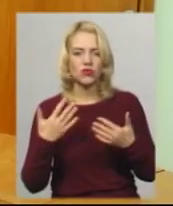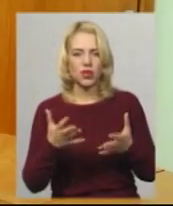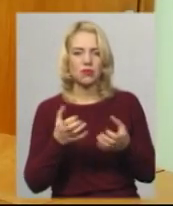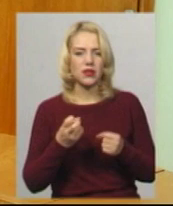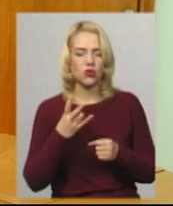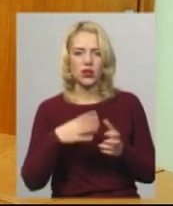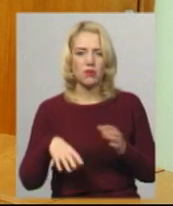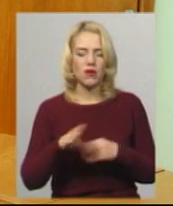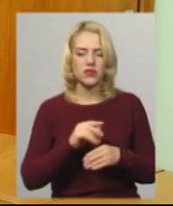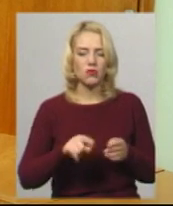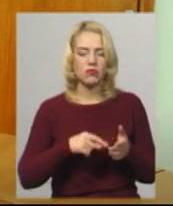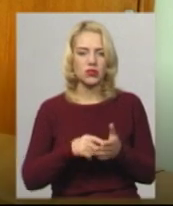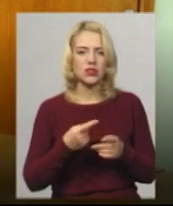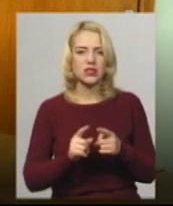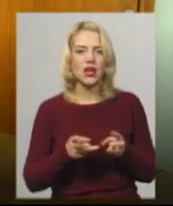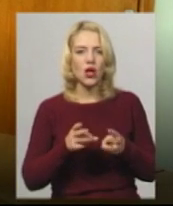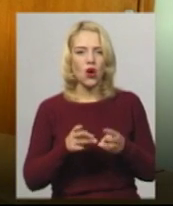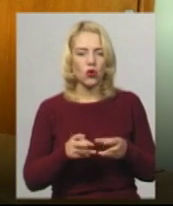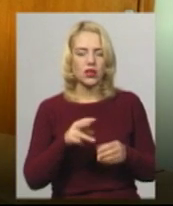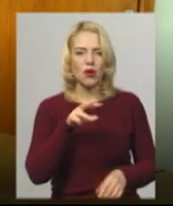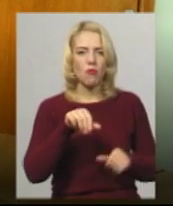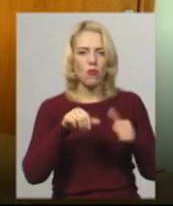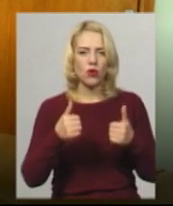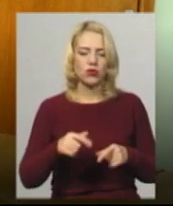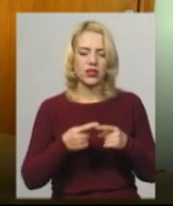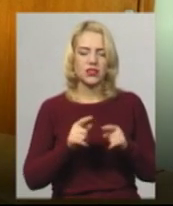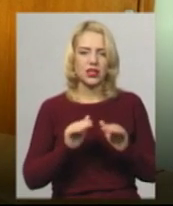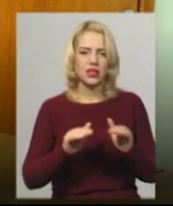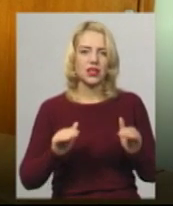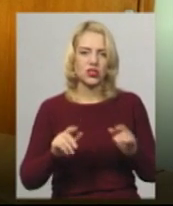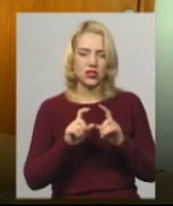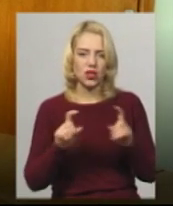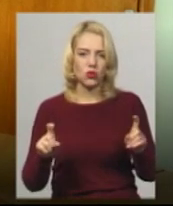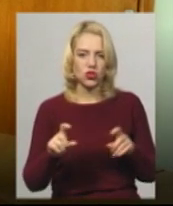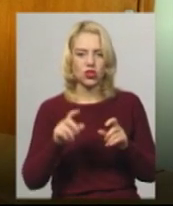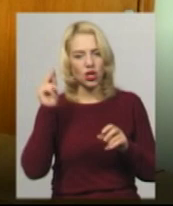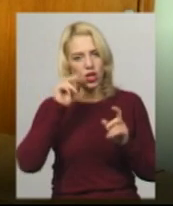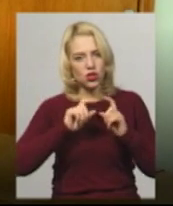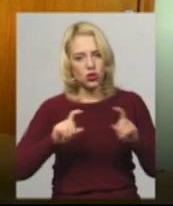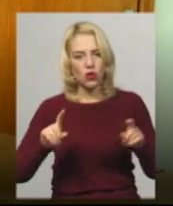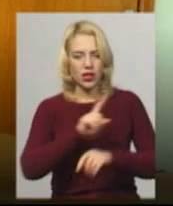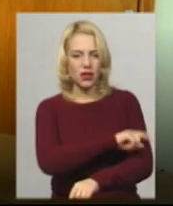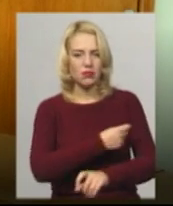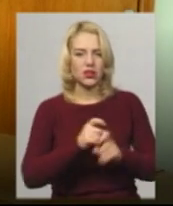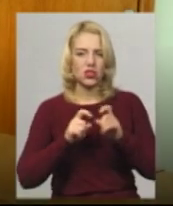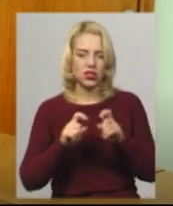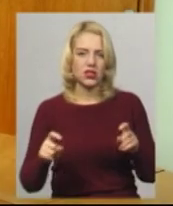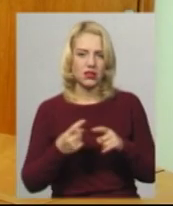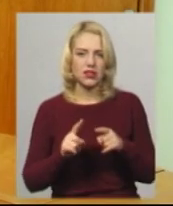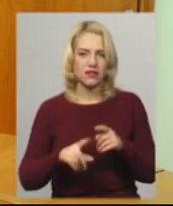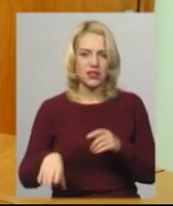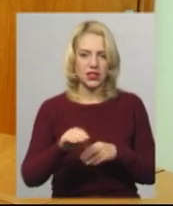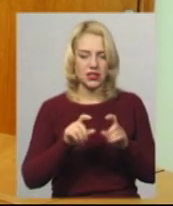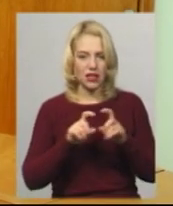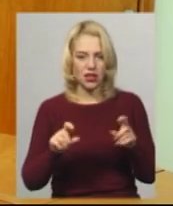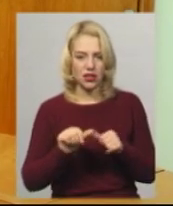Воно стосується тільки котелень модульних, це дитячі садочки, школи і медичні заклади. Всі ці заклади в